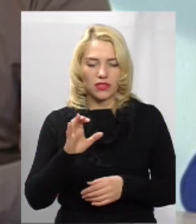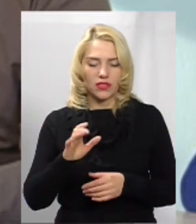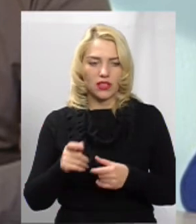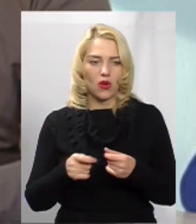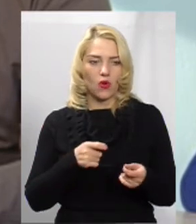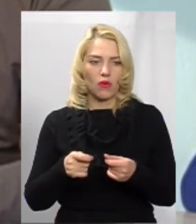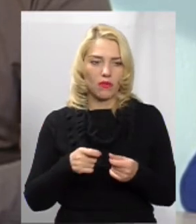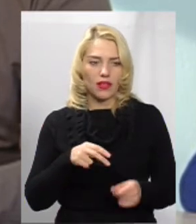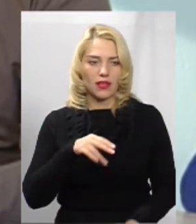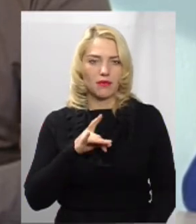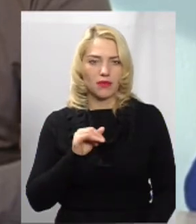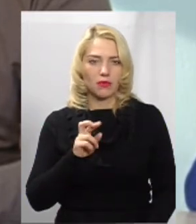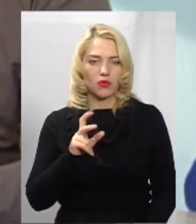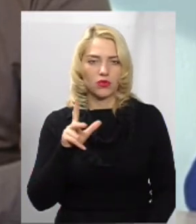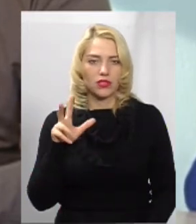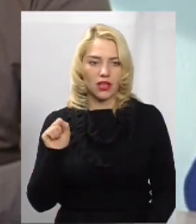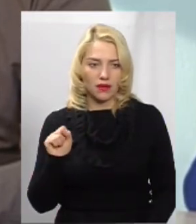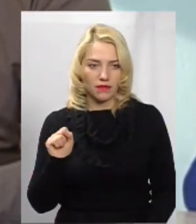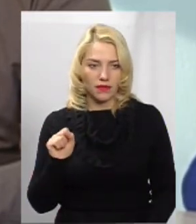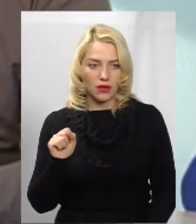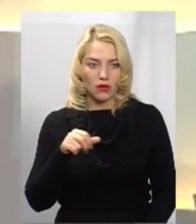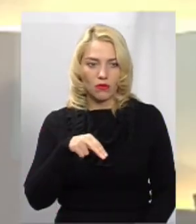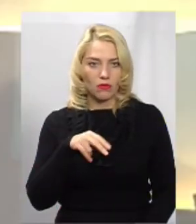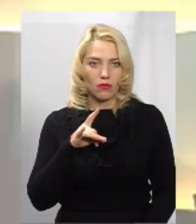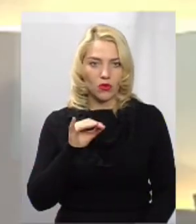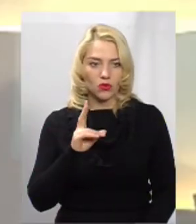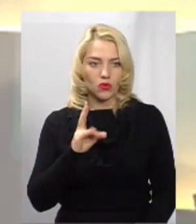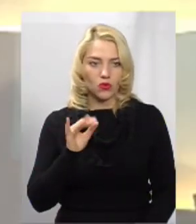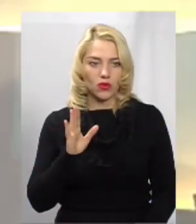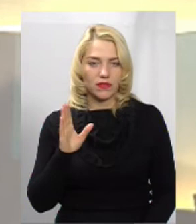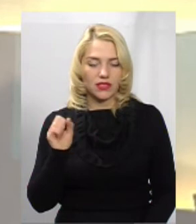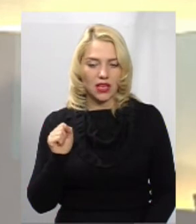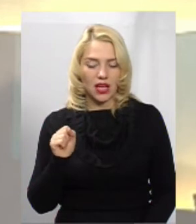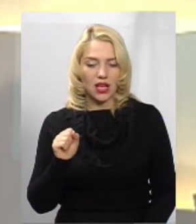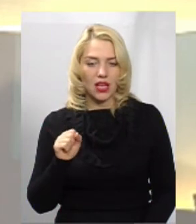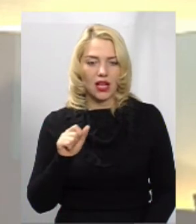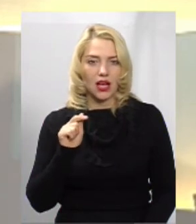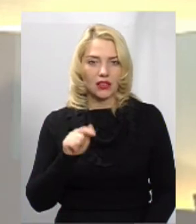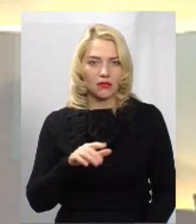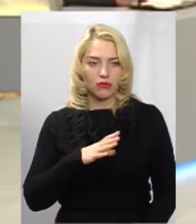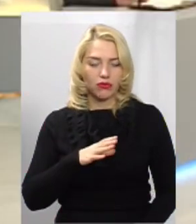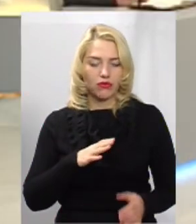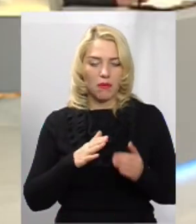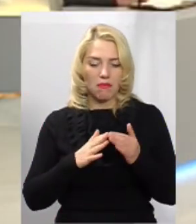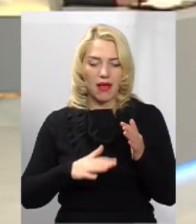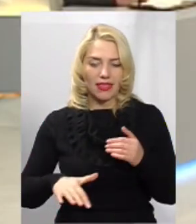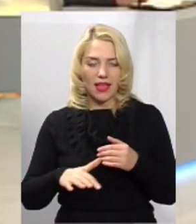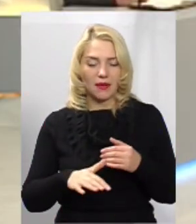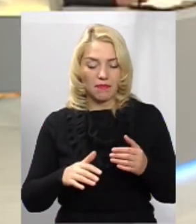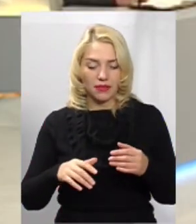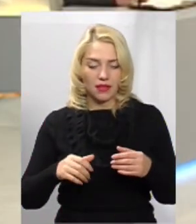компаній. Прибузька і так, нормальний майданчик, а ще кращий став. тобто,